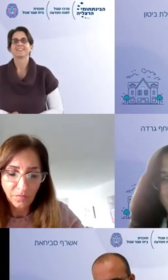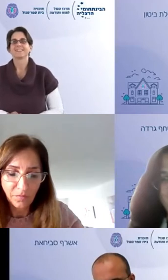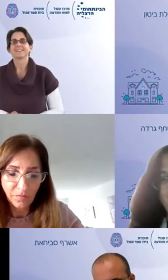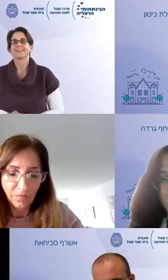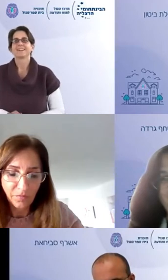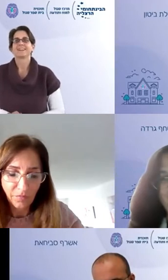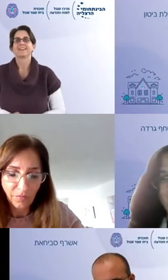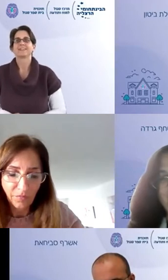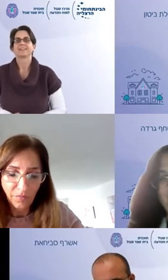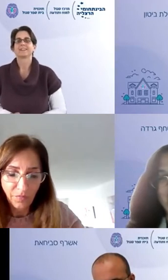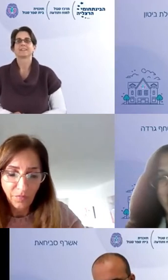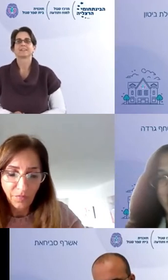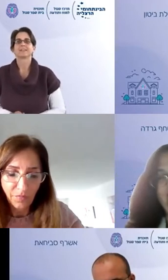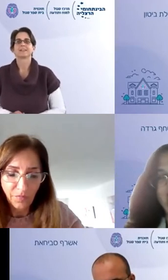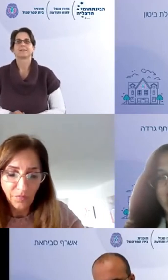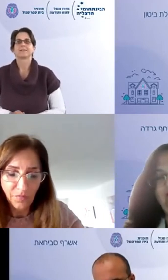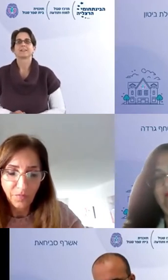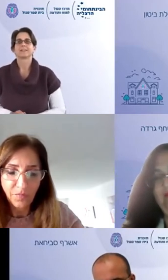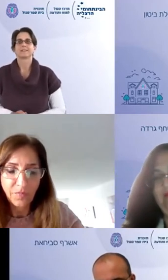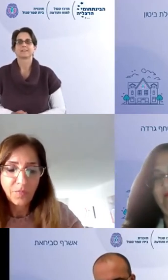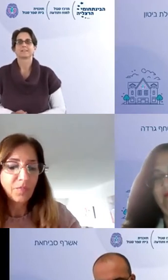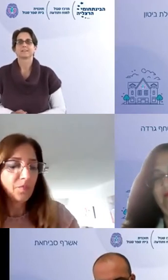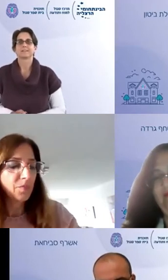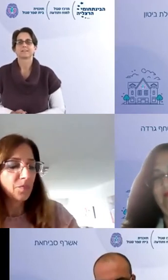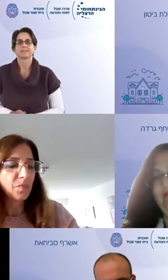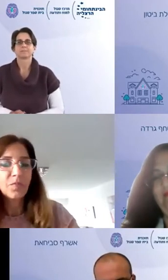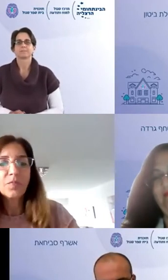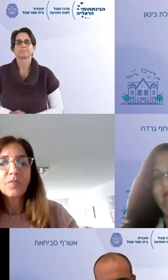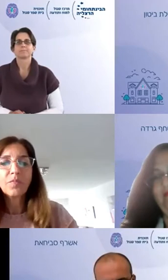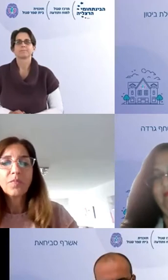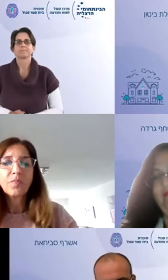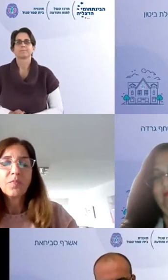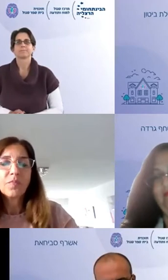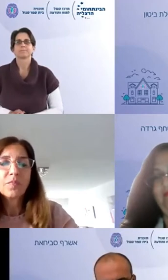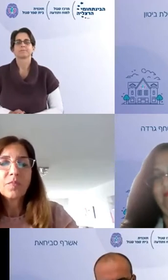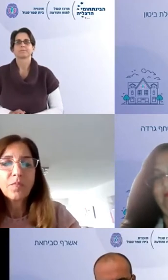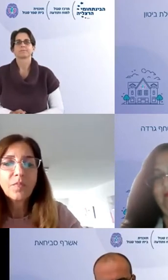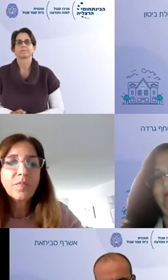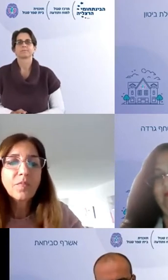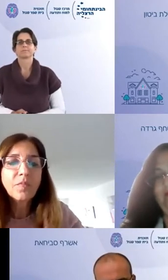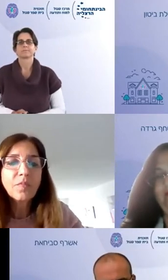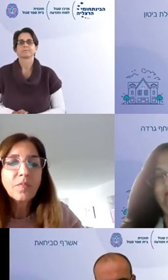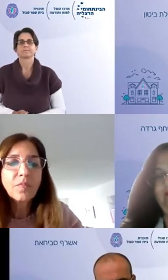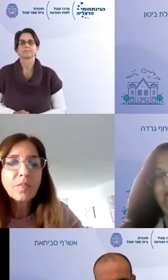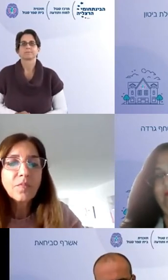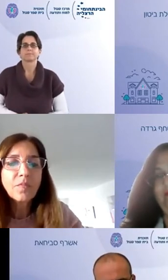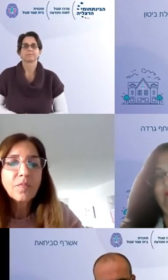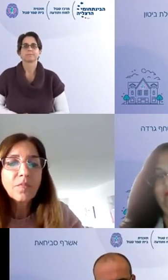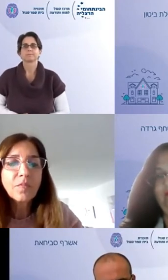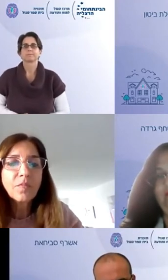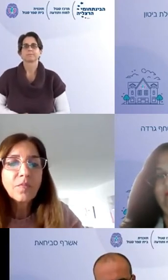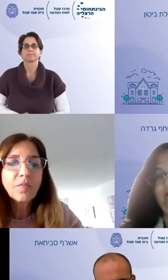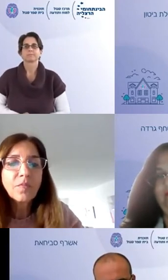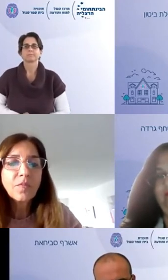צהוריים טובים אני תומר מהתיכון לרווניות בירושלים בית ספר ייחודי